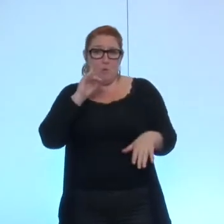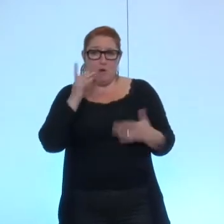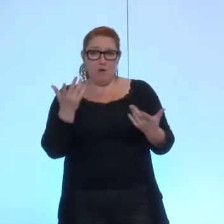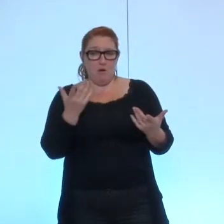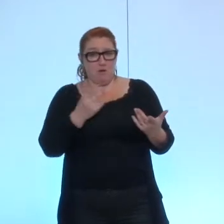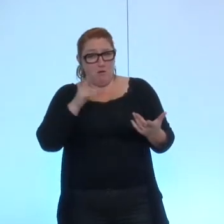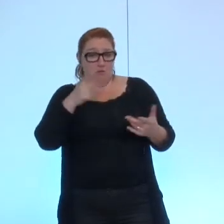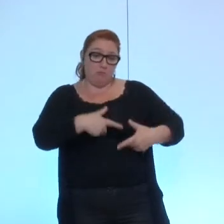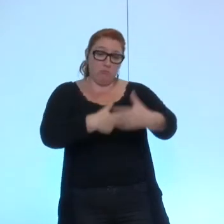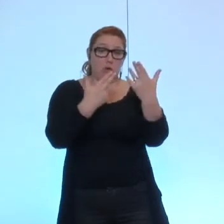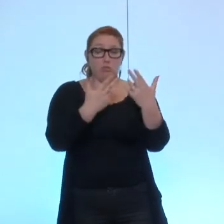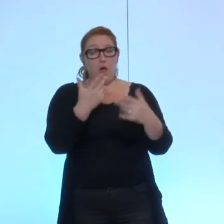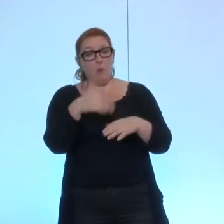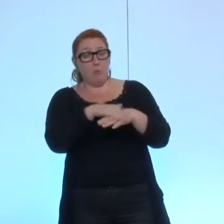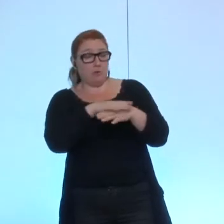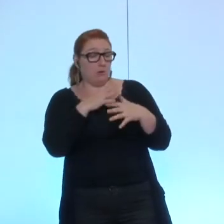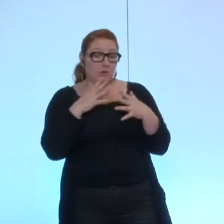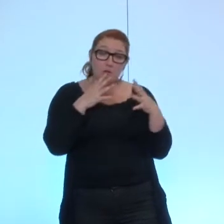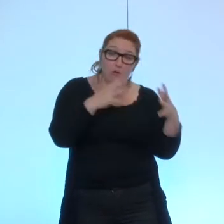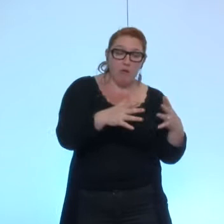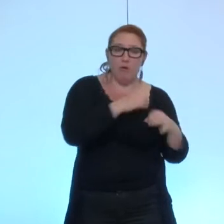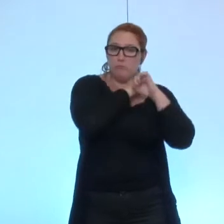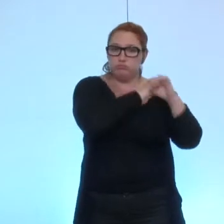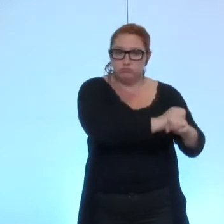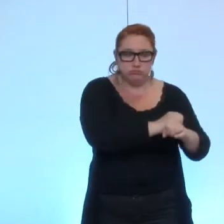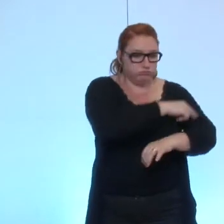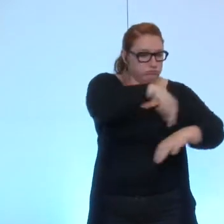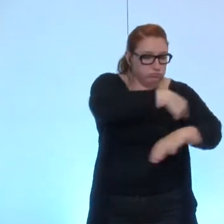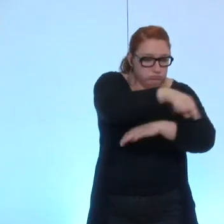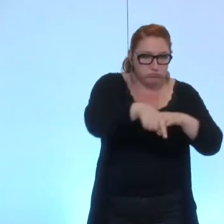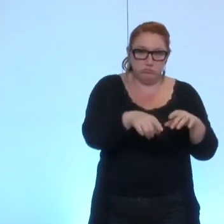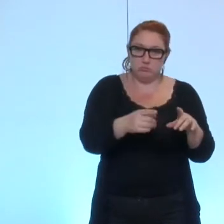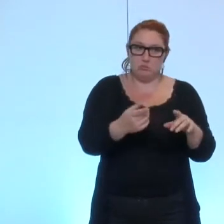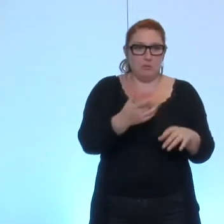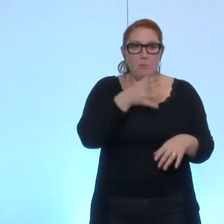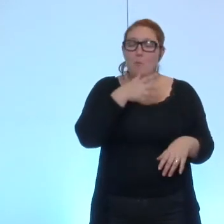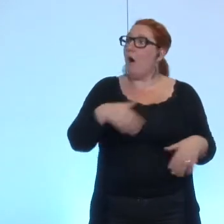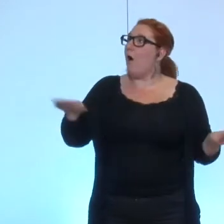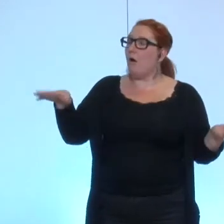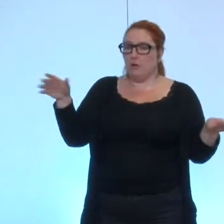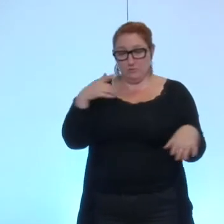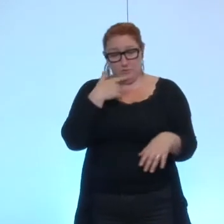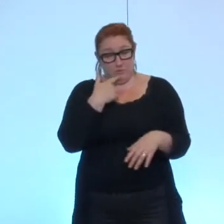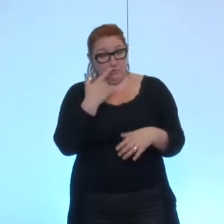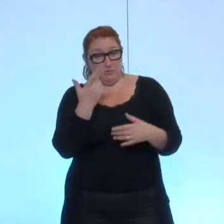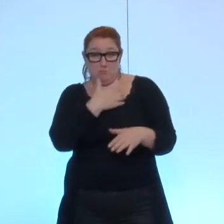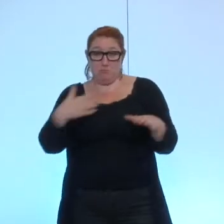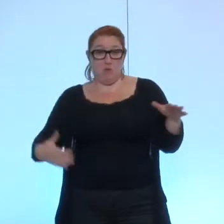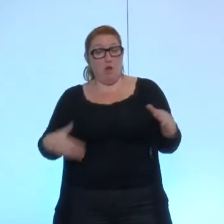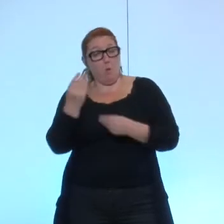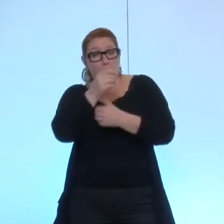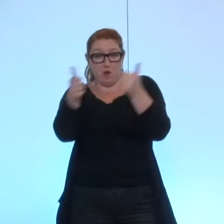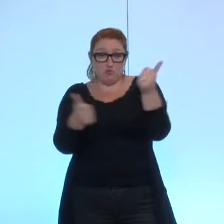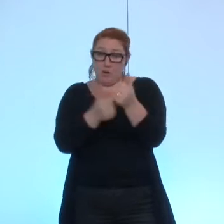exigeant. Parlons ce soir des mandats de maire et de maire d'adjoint d'une grande ville comme Grenoble. Oui, ils